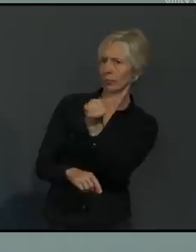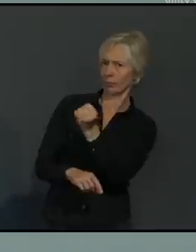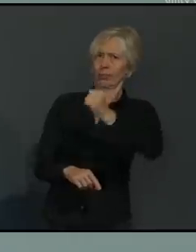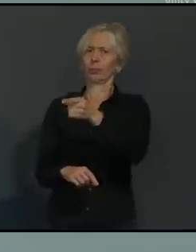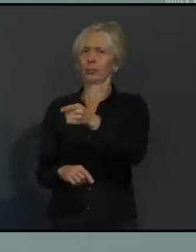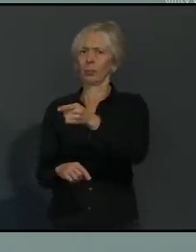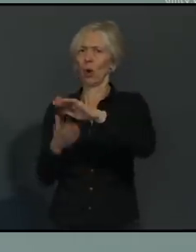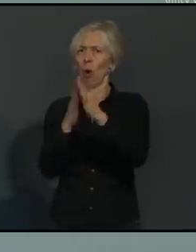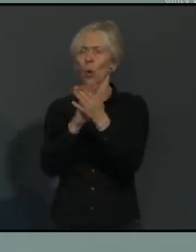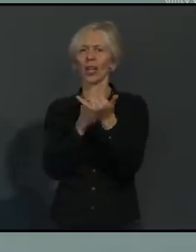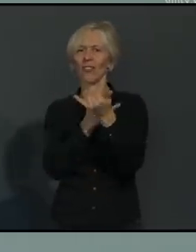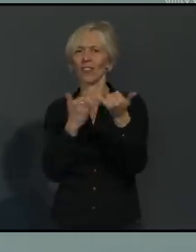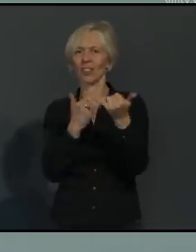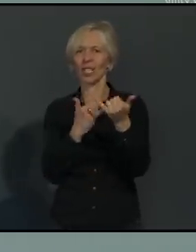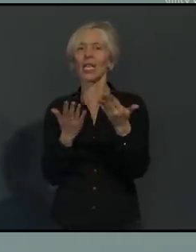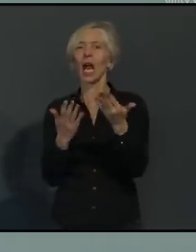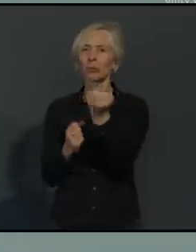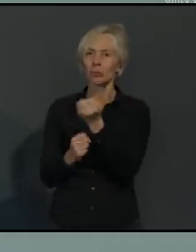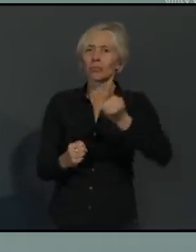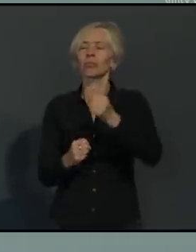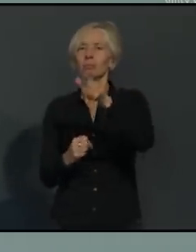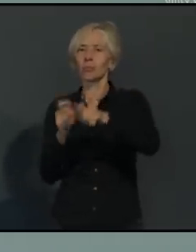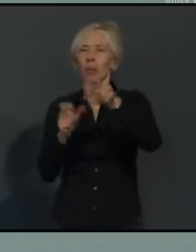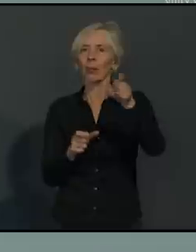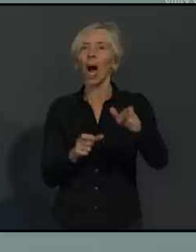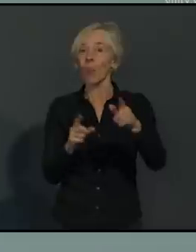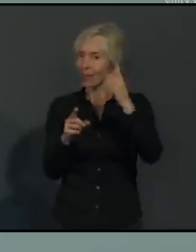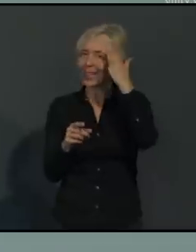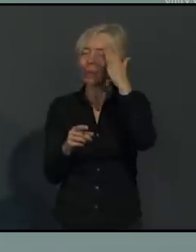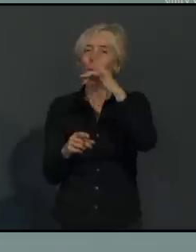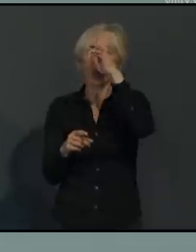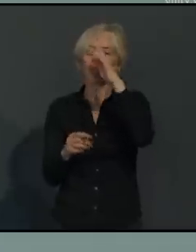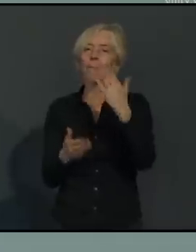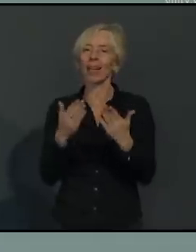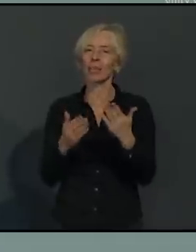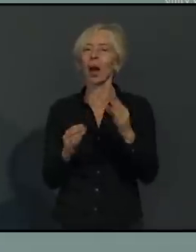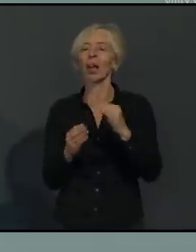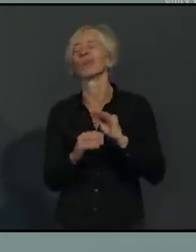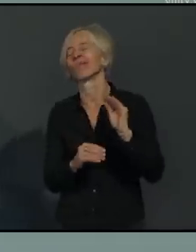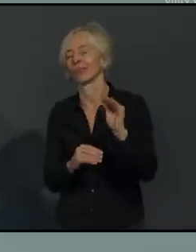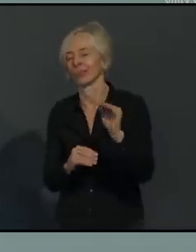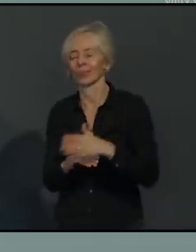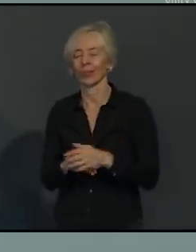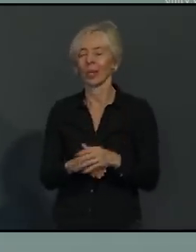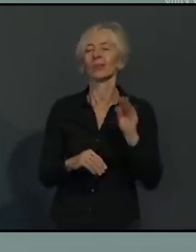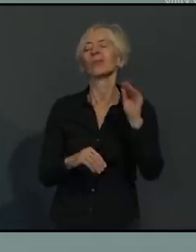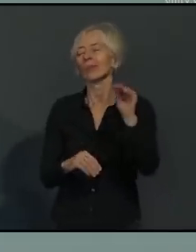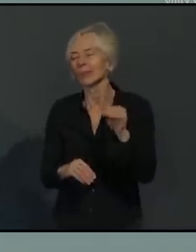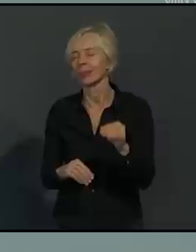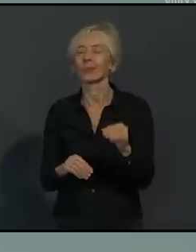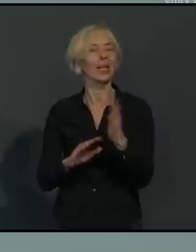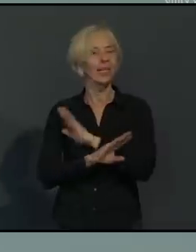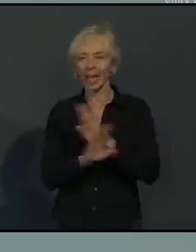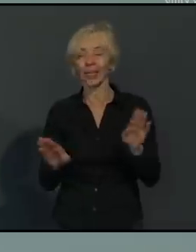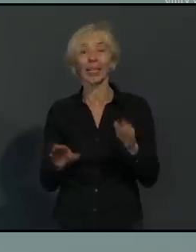von uns einer bürgernahen Polizei gewohnt sind, auch einmal ein Auge zuzudrücken, hier fast auf null zu reduzieren ist.